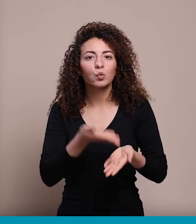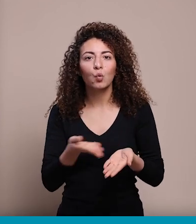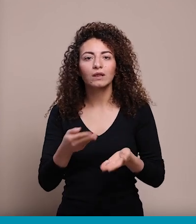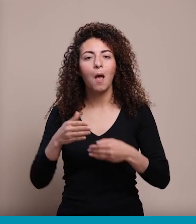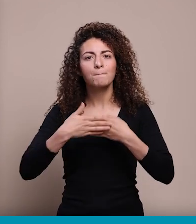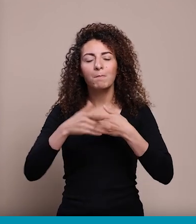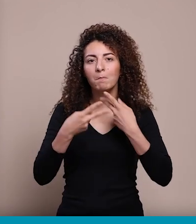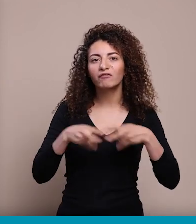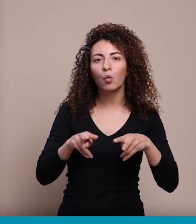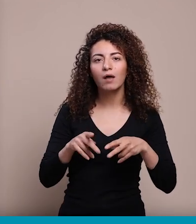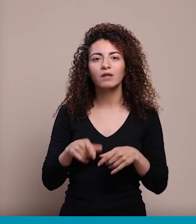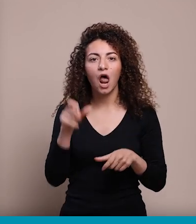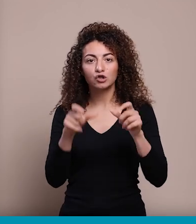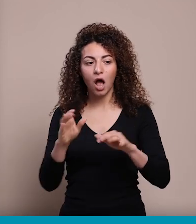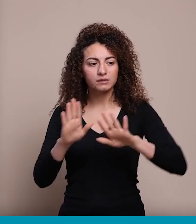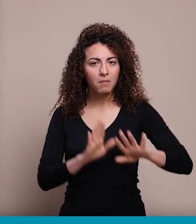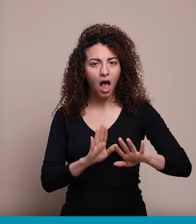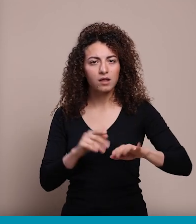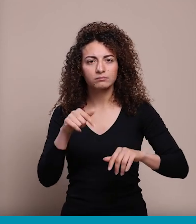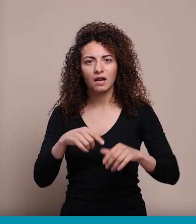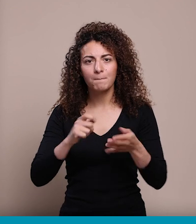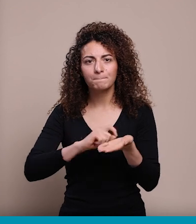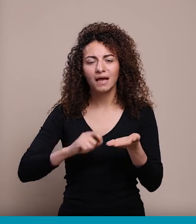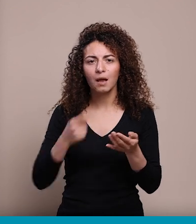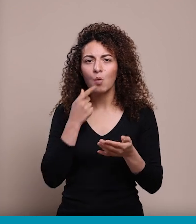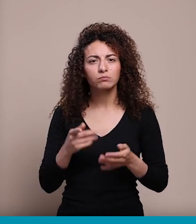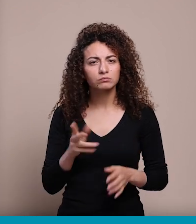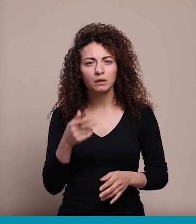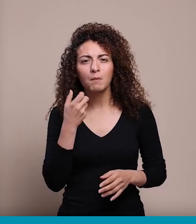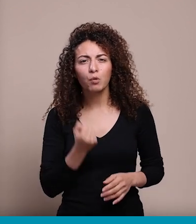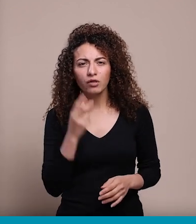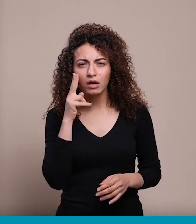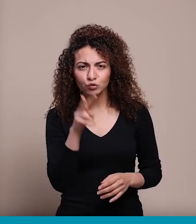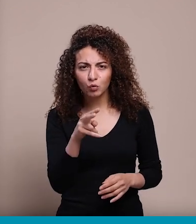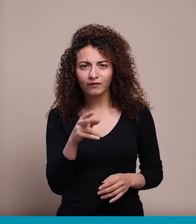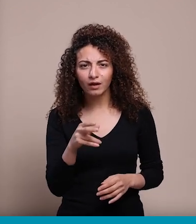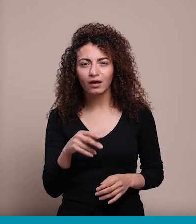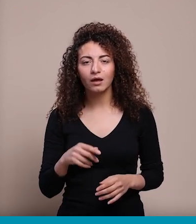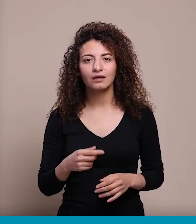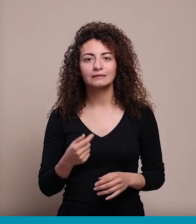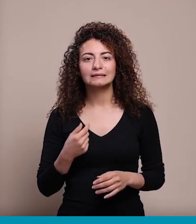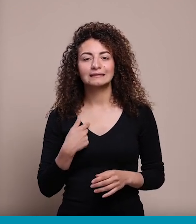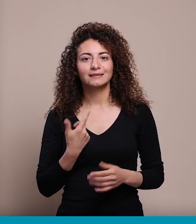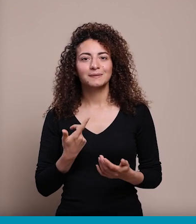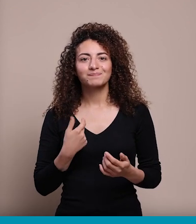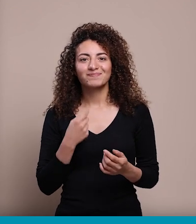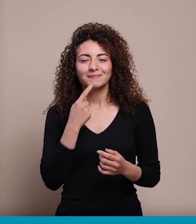والبيب مفتوح فبيقوم الرجال اللي كان قهاد عنده بيقلي شو مفاونسة مش إشعة